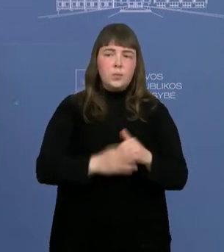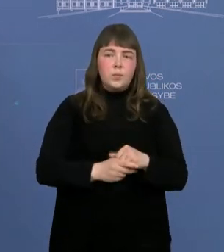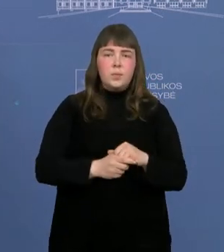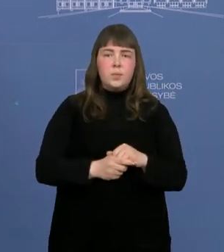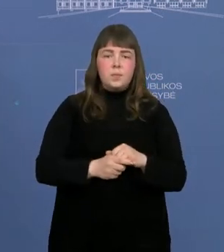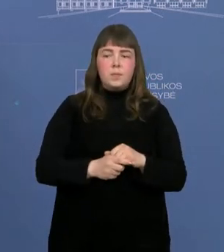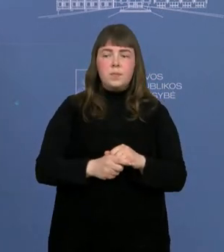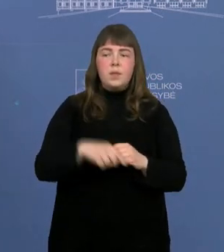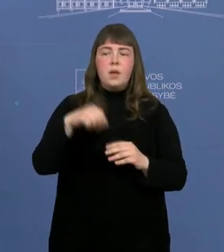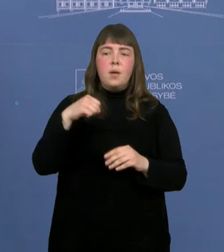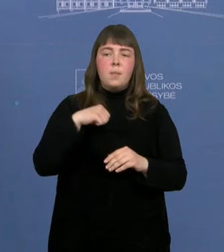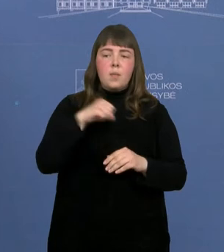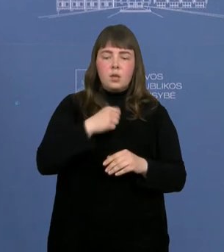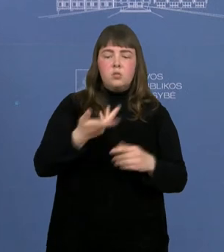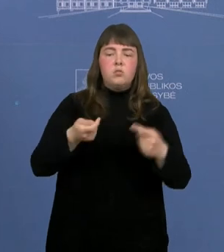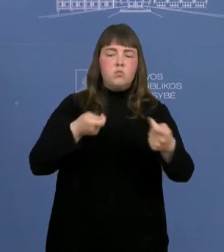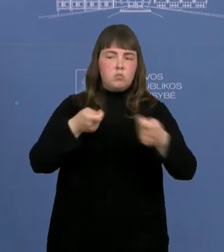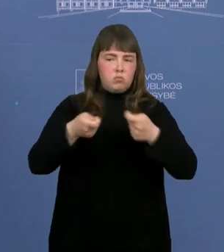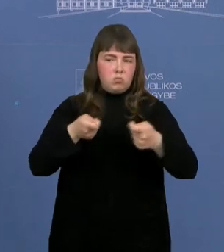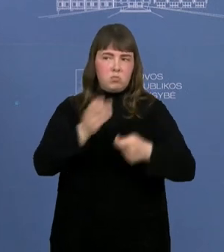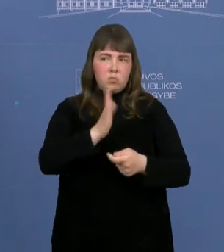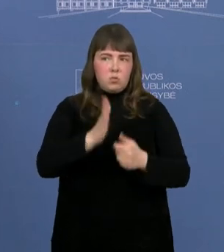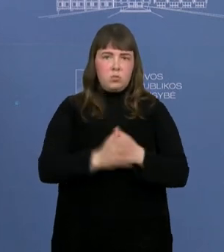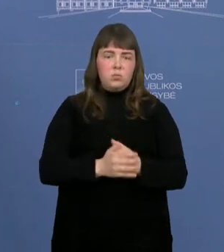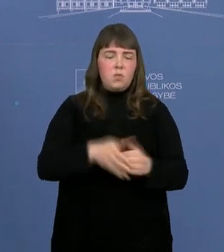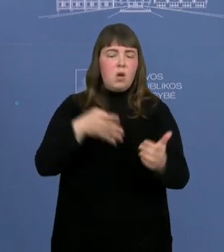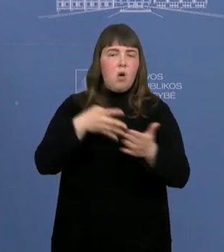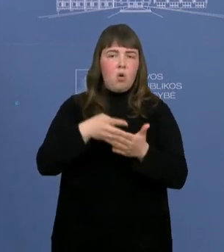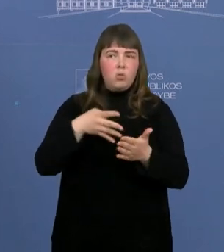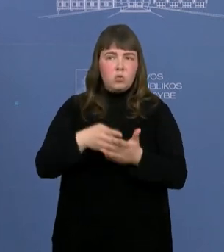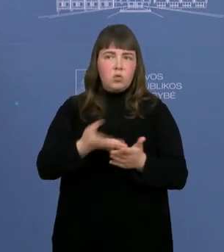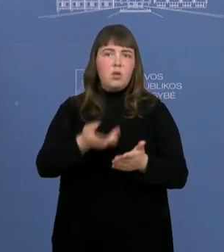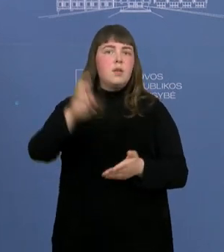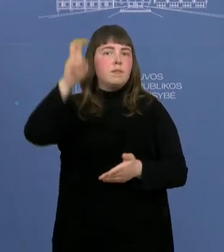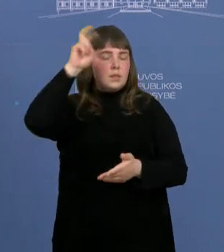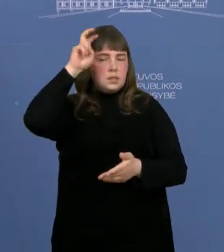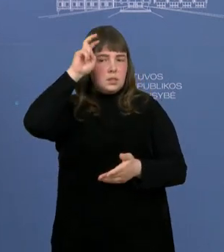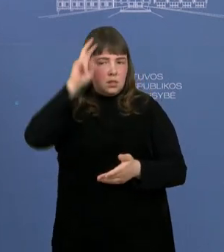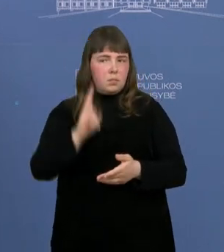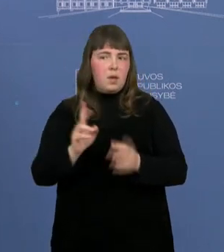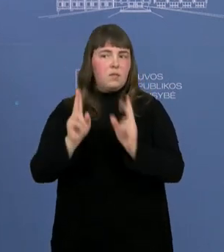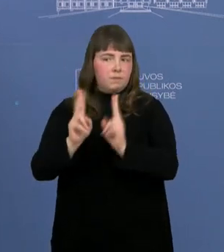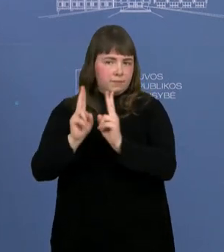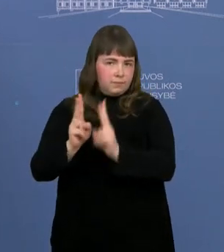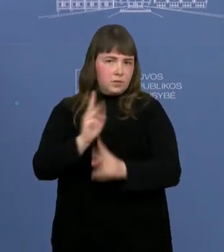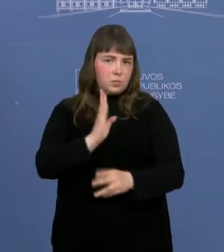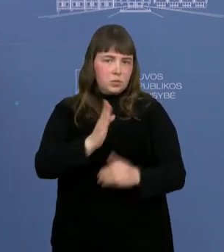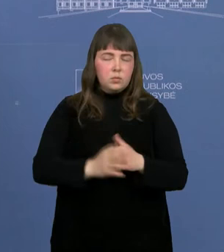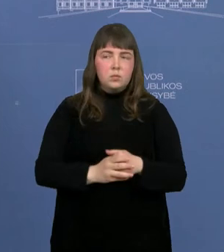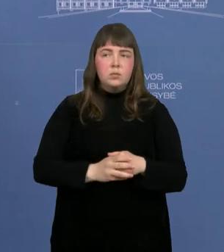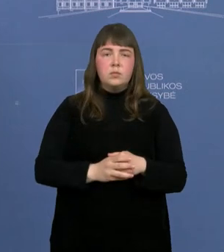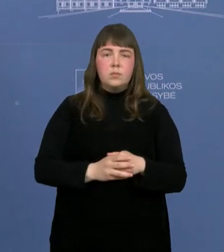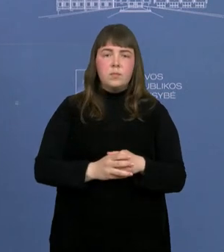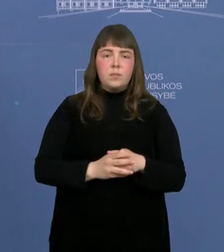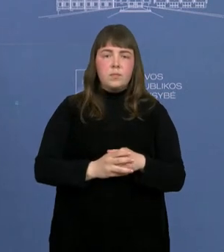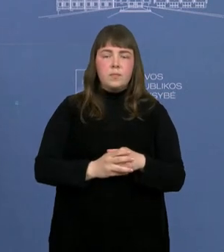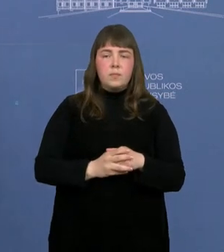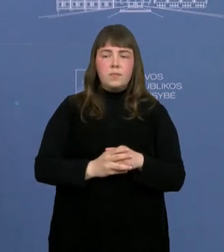pačios valdyti. Kontrolė pasilieka valstybė. Liks kontrolė